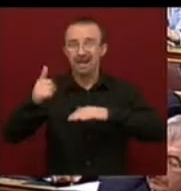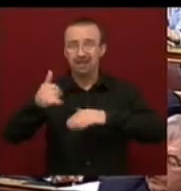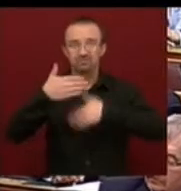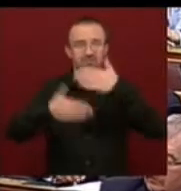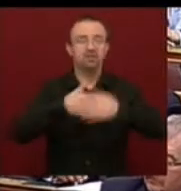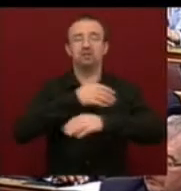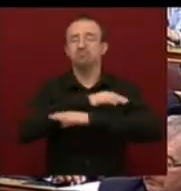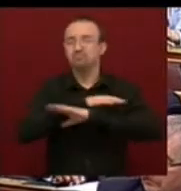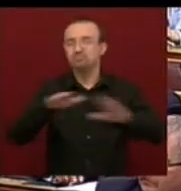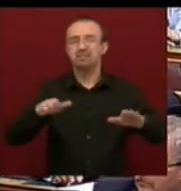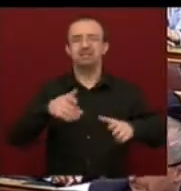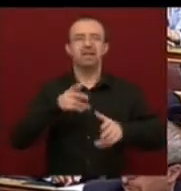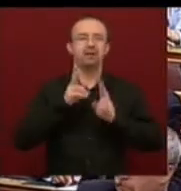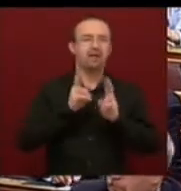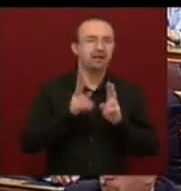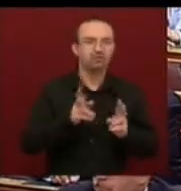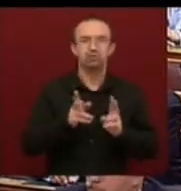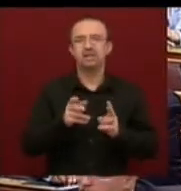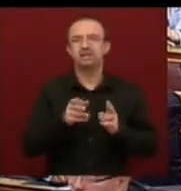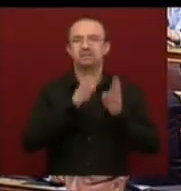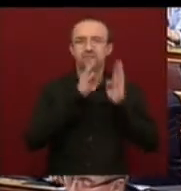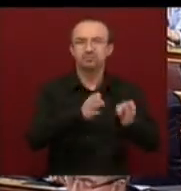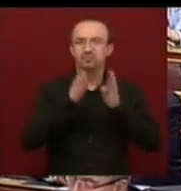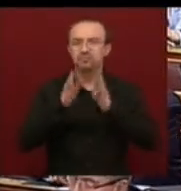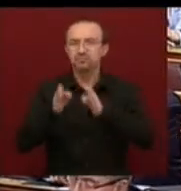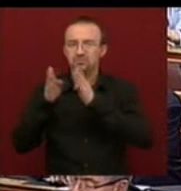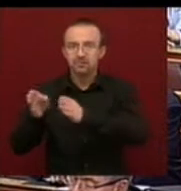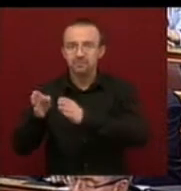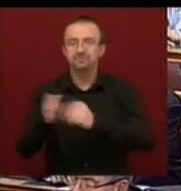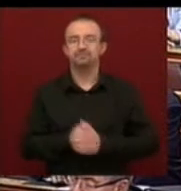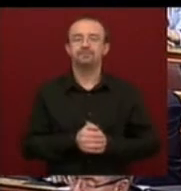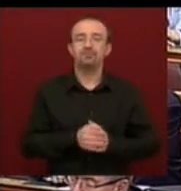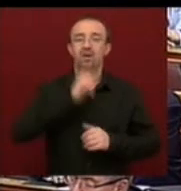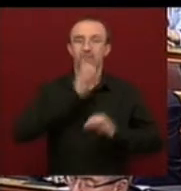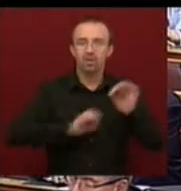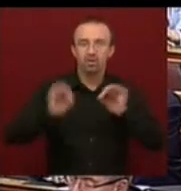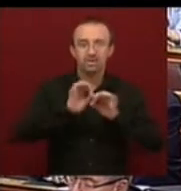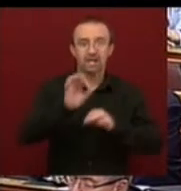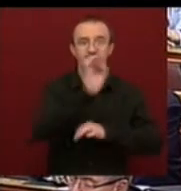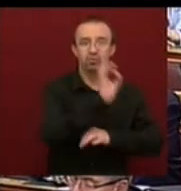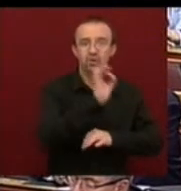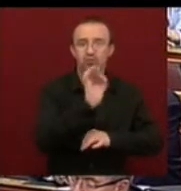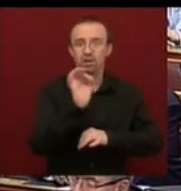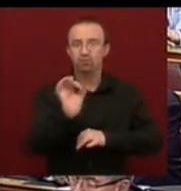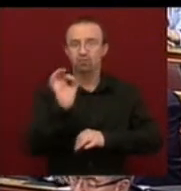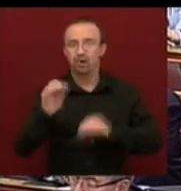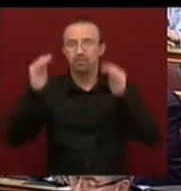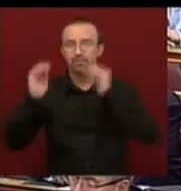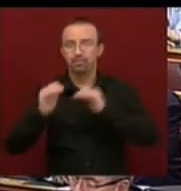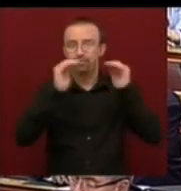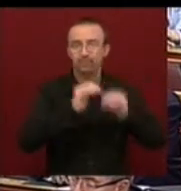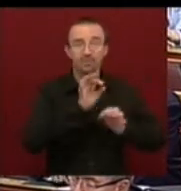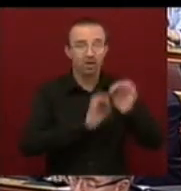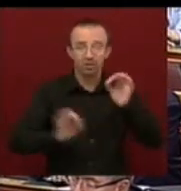minden egyes a mozgásteret jelentő szegmensben, szeletben Magyarországon nullára csökkentette az